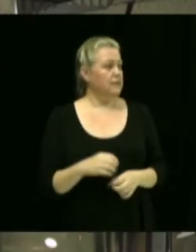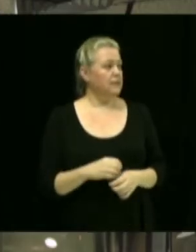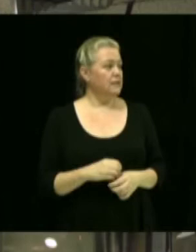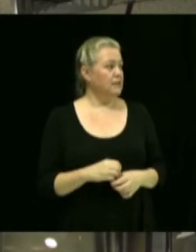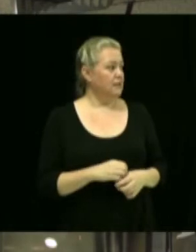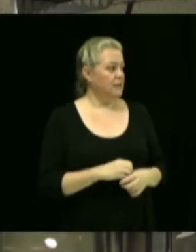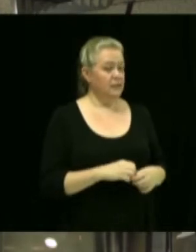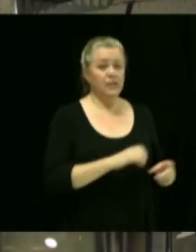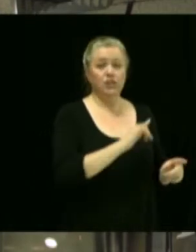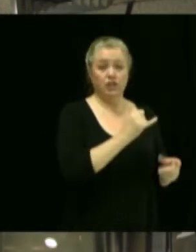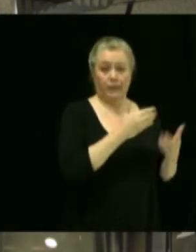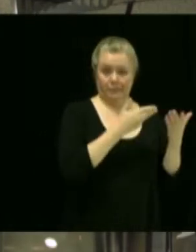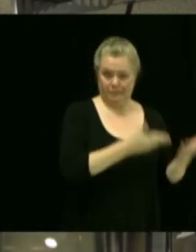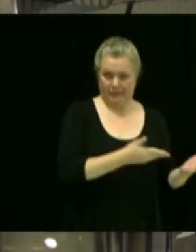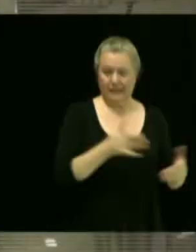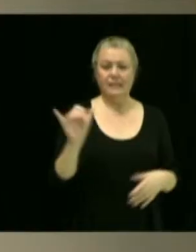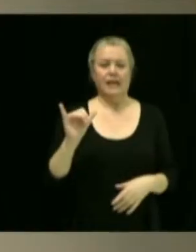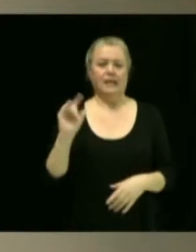James, Yannick.